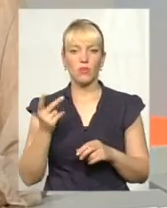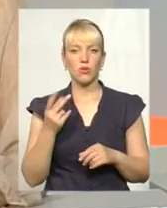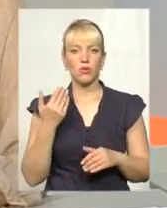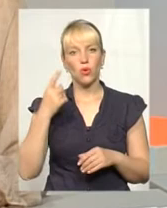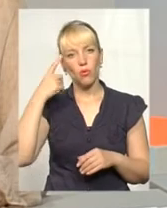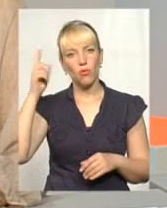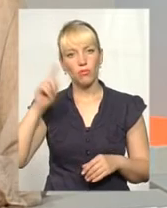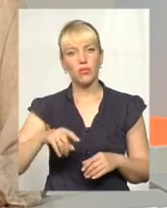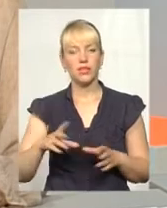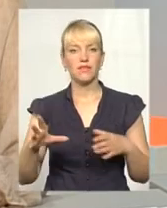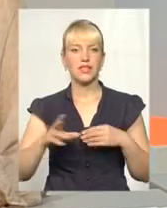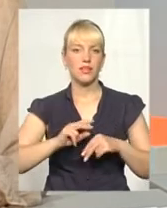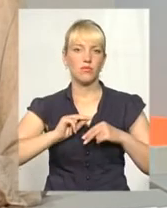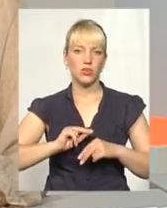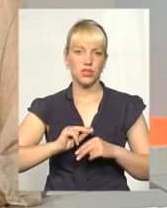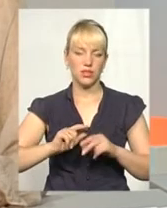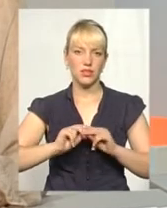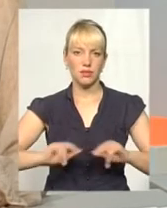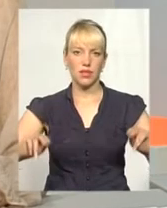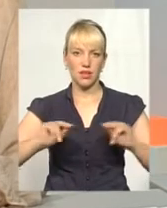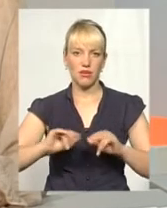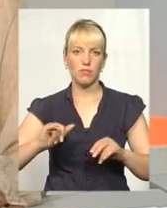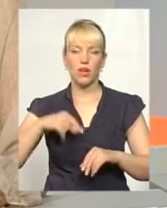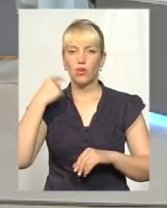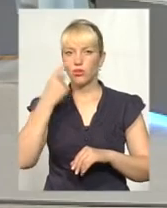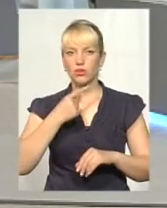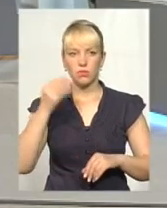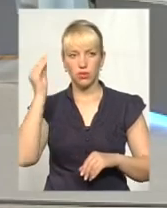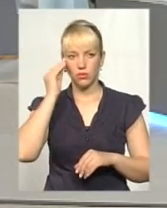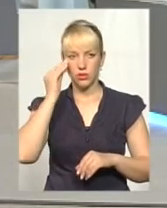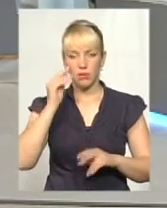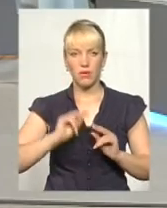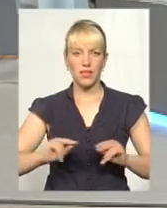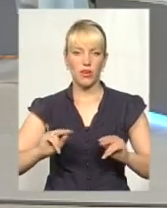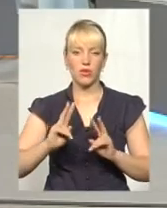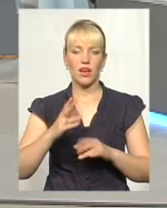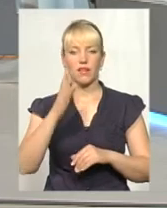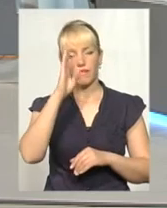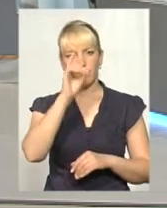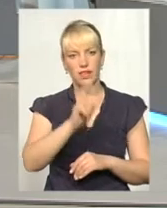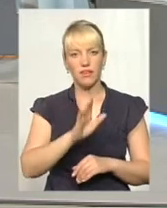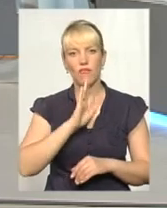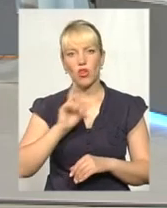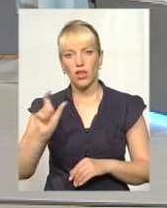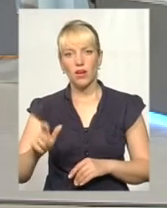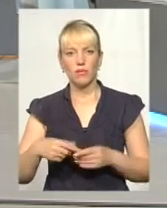взаємодіяти з педагогами і, безумовно, особистої позиції педагога, як він чи вона подає